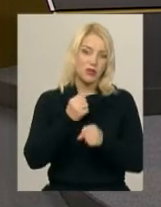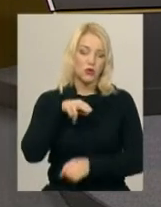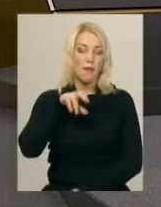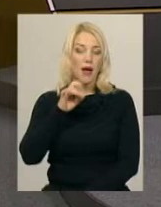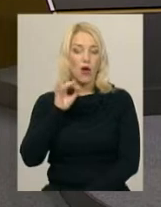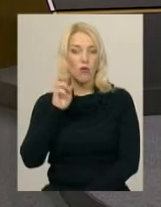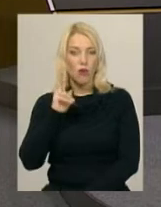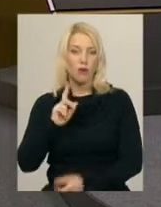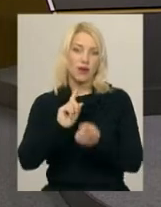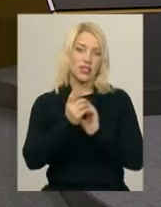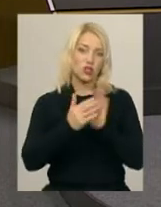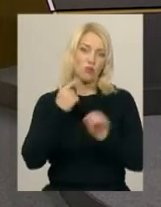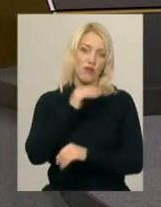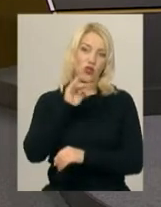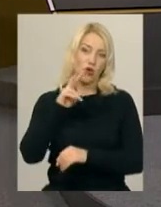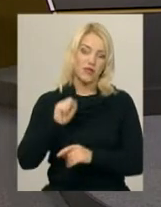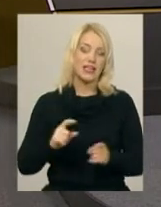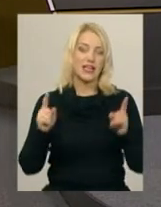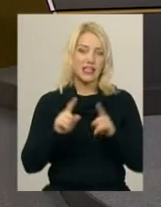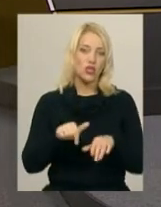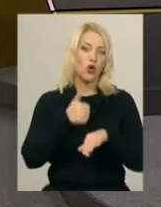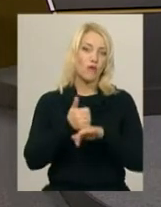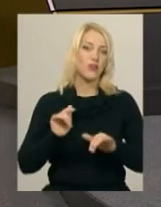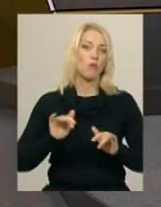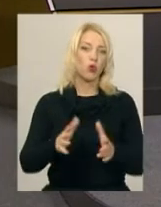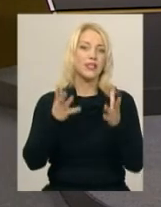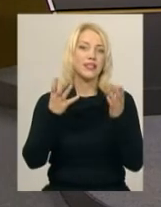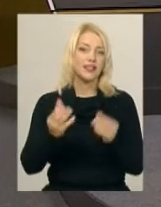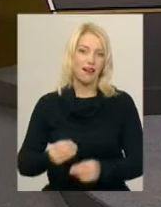диктор жестової мови Оксана Фіновська. Стисло про головні події дня.